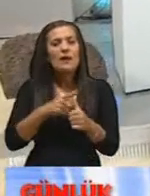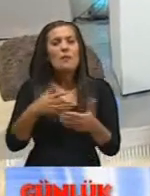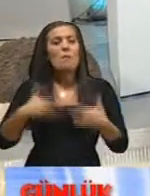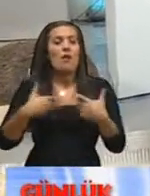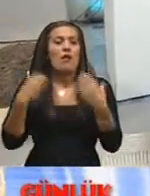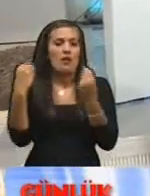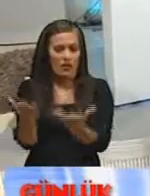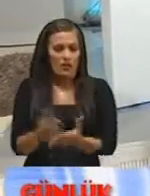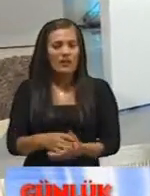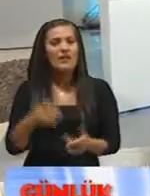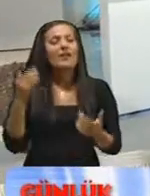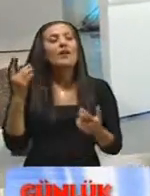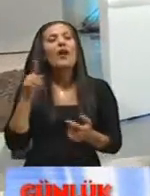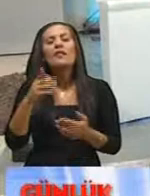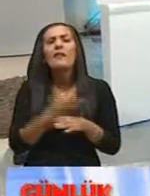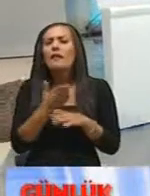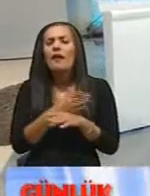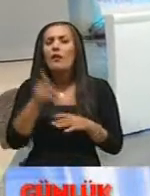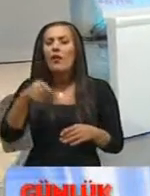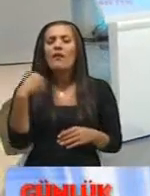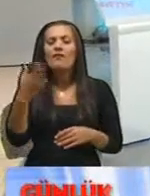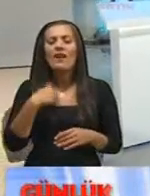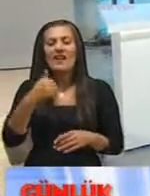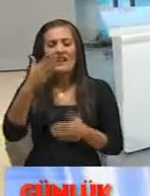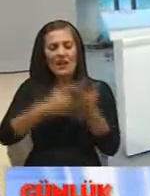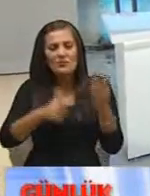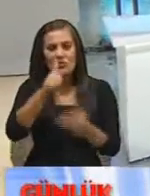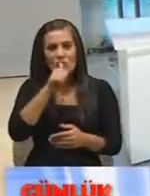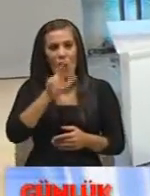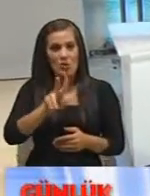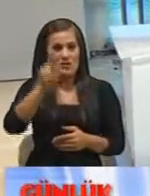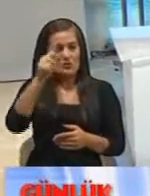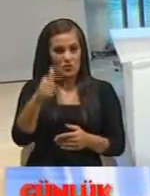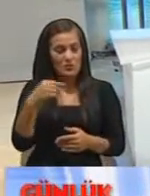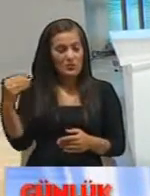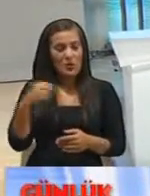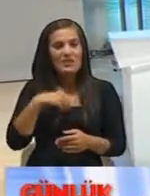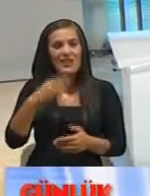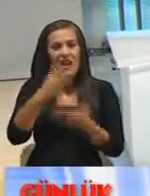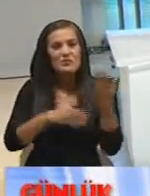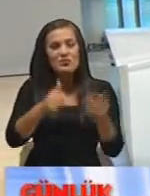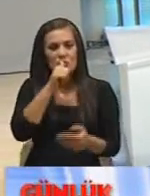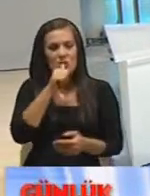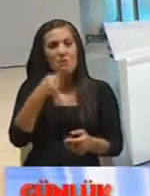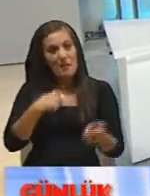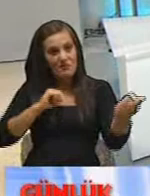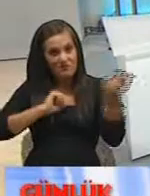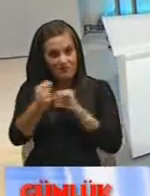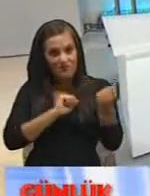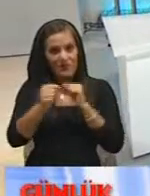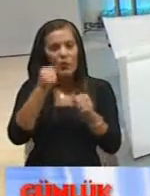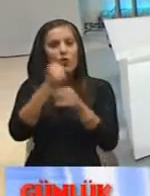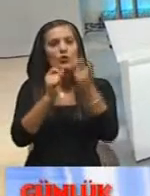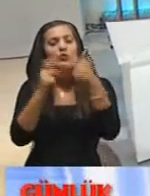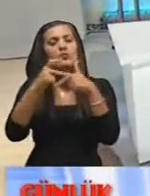motivasyon niye? o geriye alan yarım suyu yani 37.5 milyon yarım suyu gelecek olan benim dağızlarımla Güzel Yurt